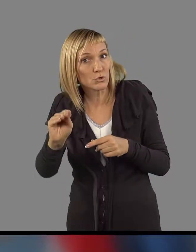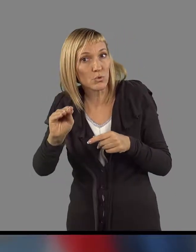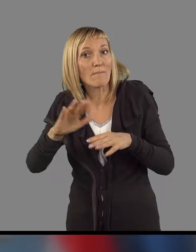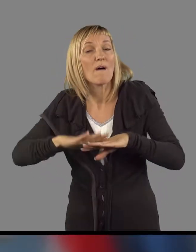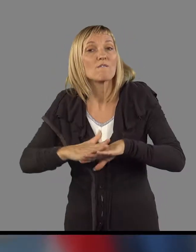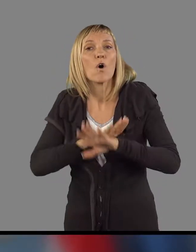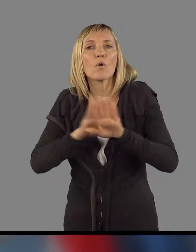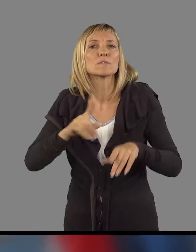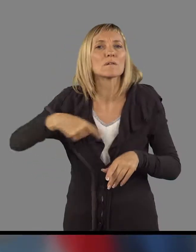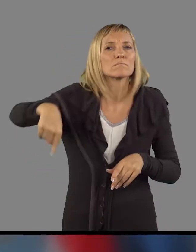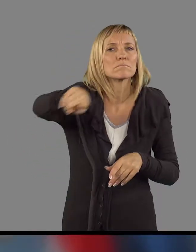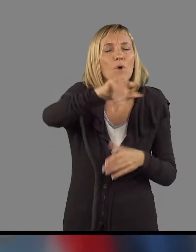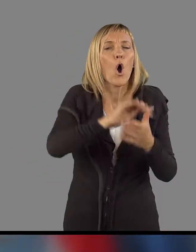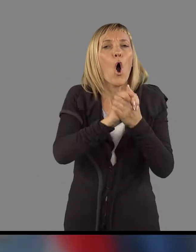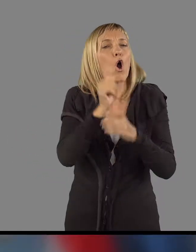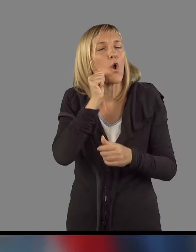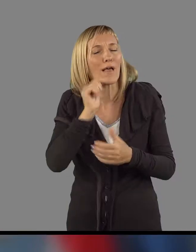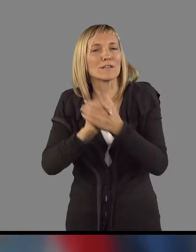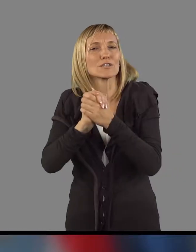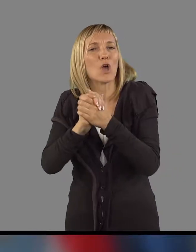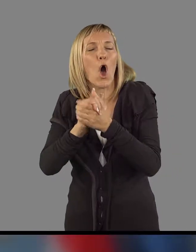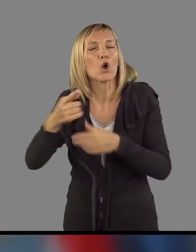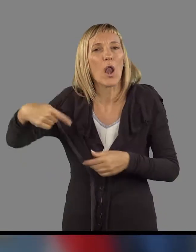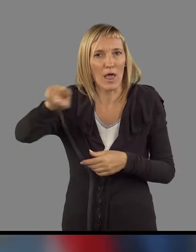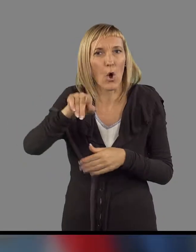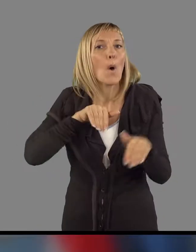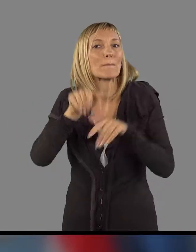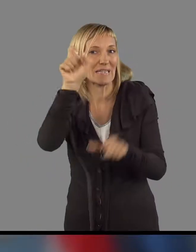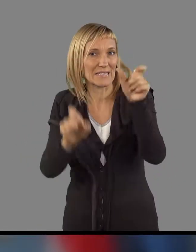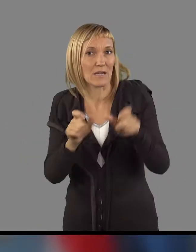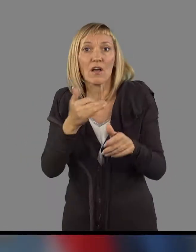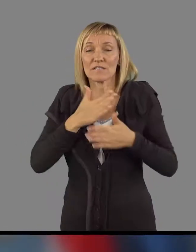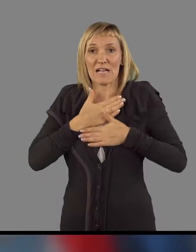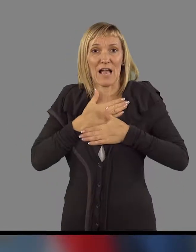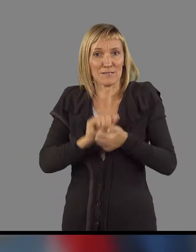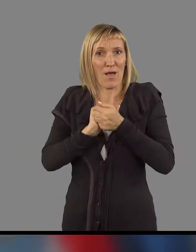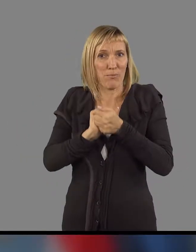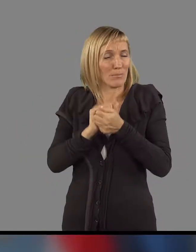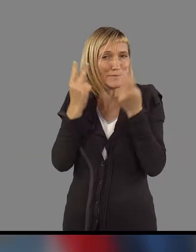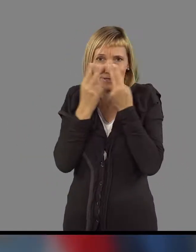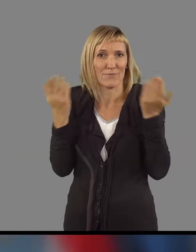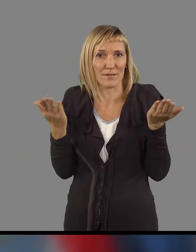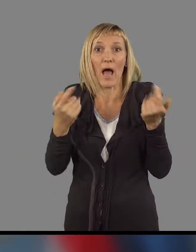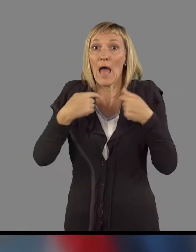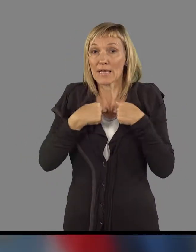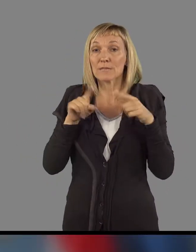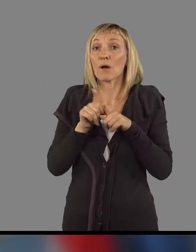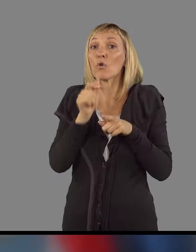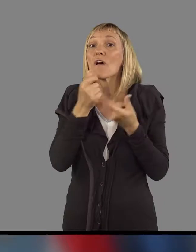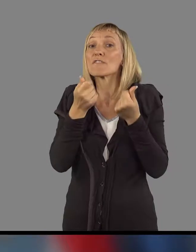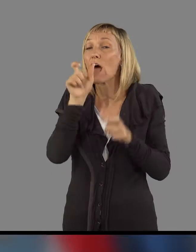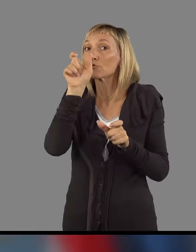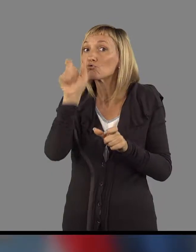voljo vseh kolegic in kolegov ministrov, da se vsak bori za svoj razrez. Jaz pa sveda kot